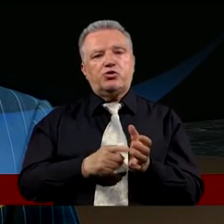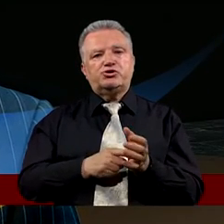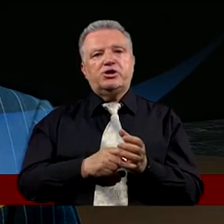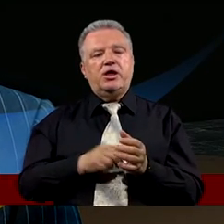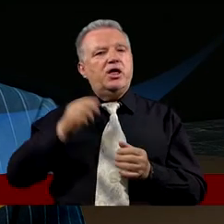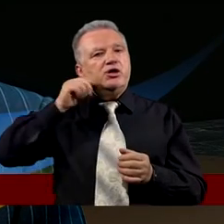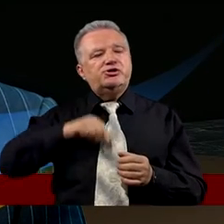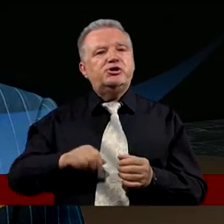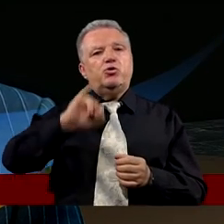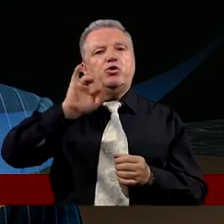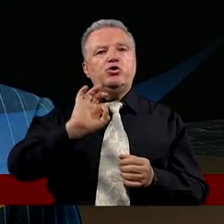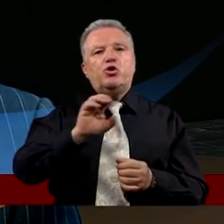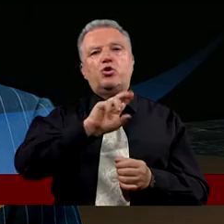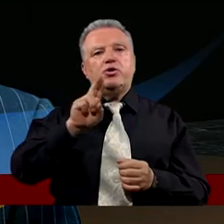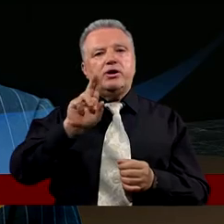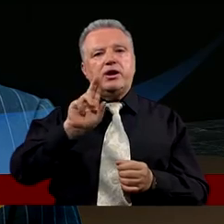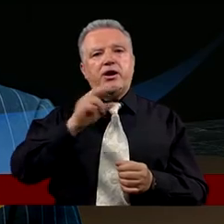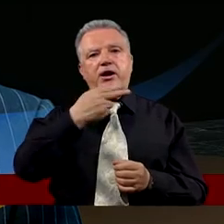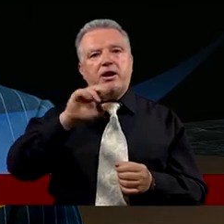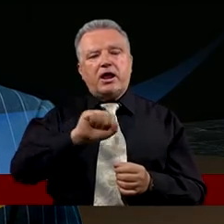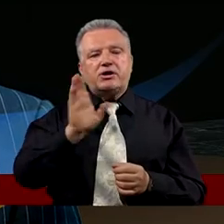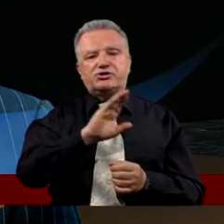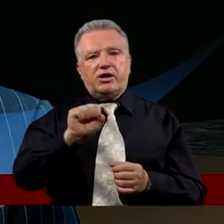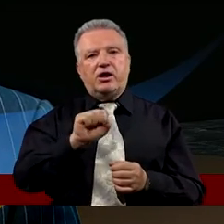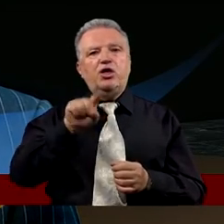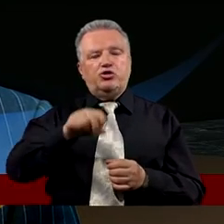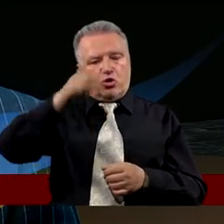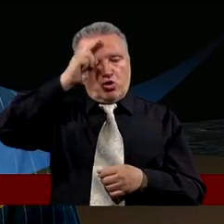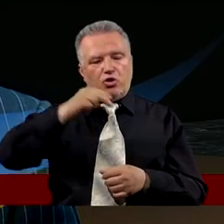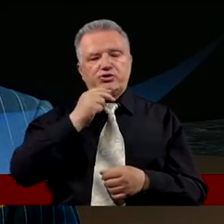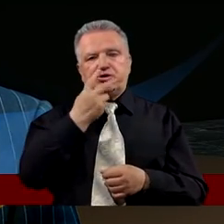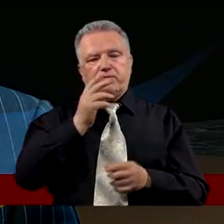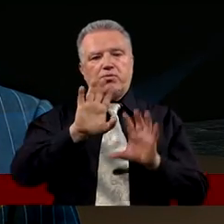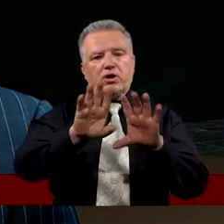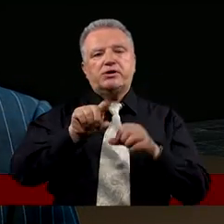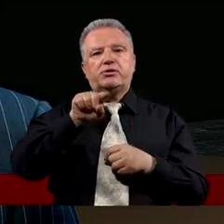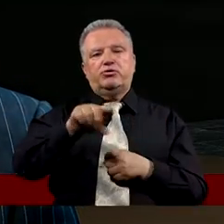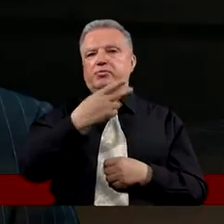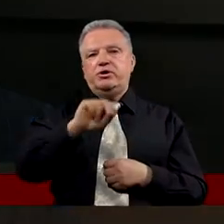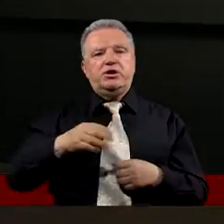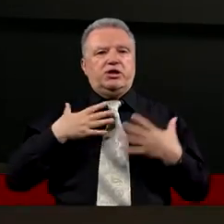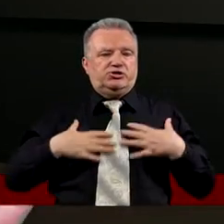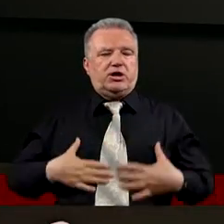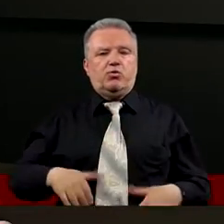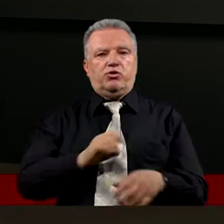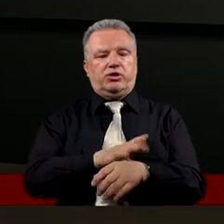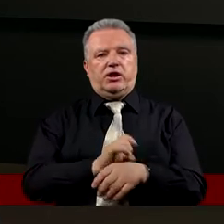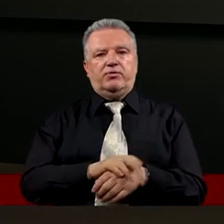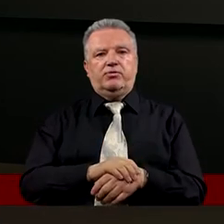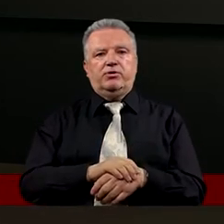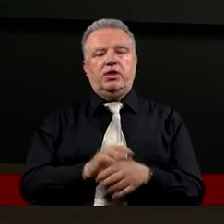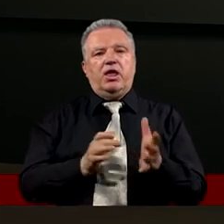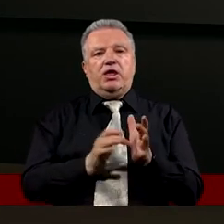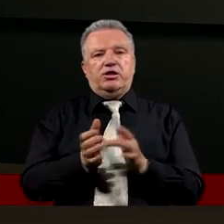Synu Jonasza. Bo nie ciało i krew objawiły Ci to, lecz Ojciec mój, który jest w niebie. Pan Jezus